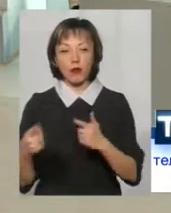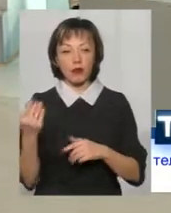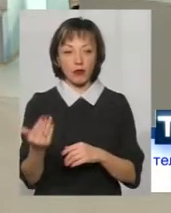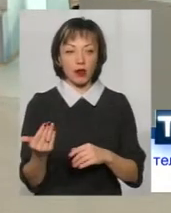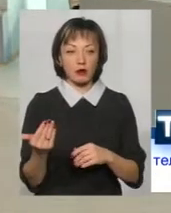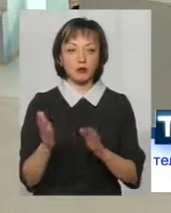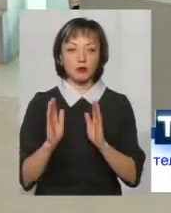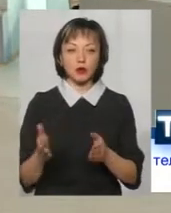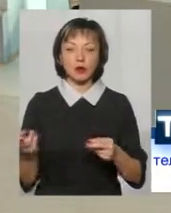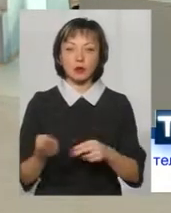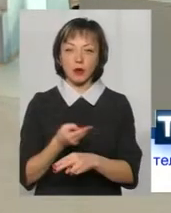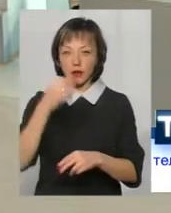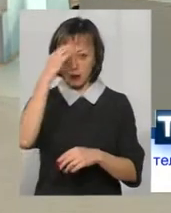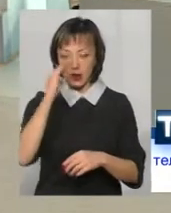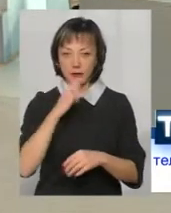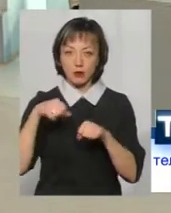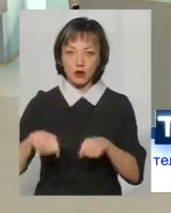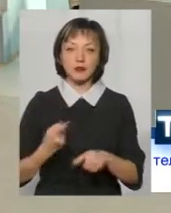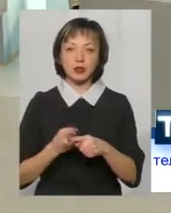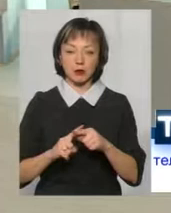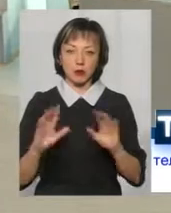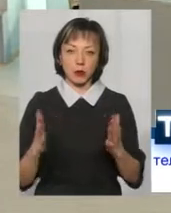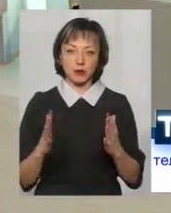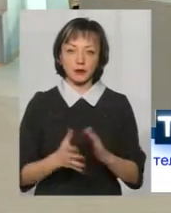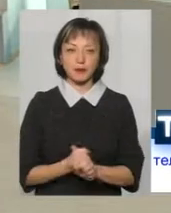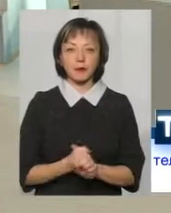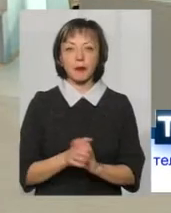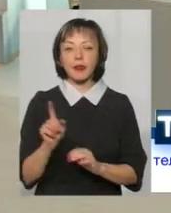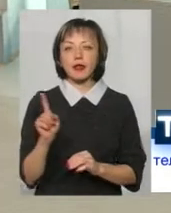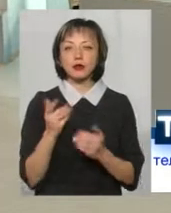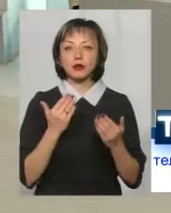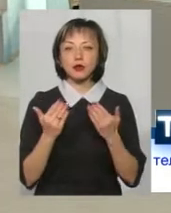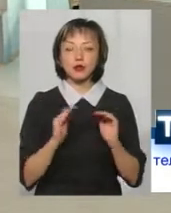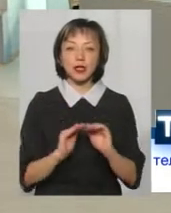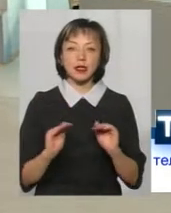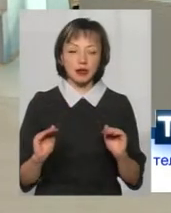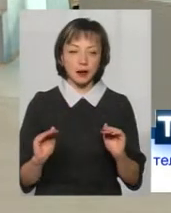будете позбавлені батьківських прав. Оцей момент. Що стосується дітей,